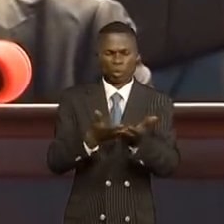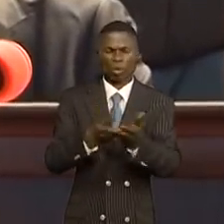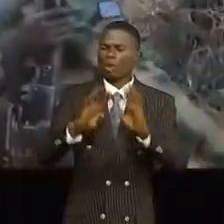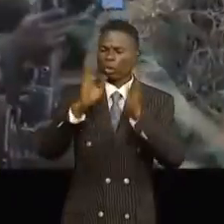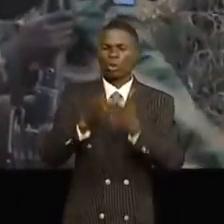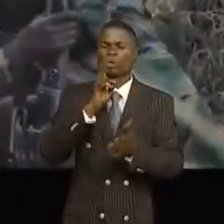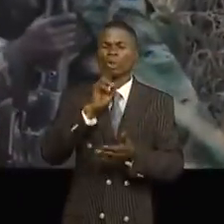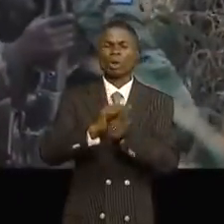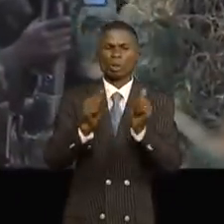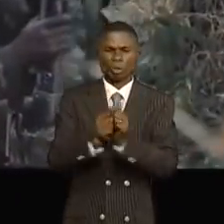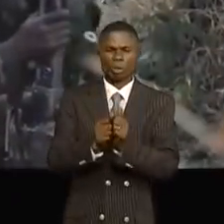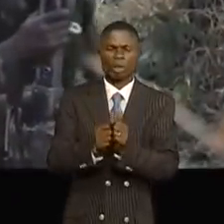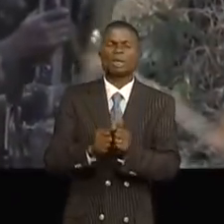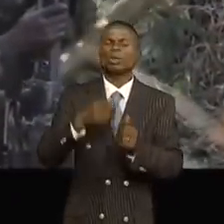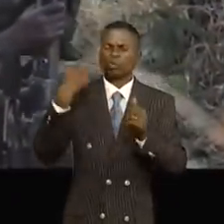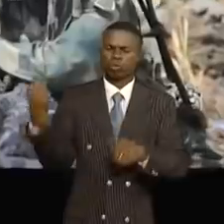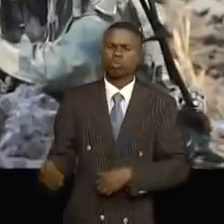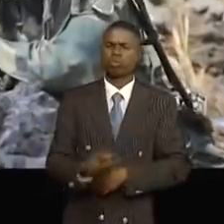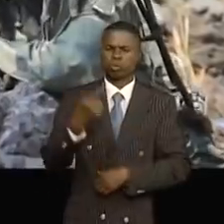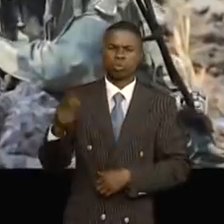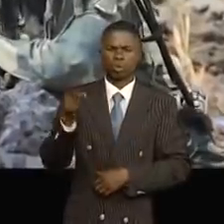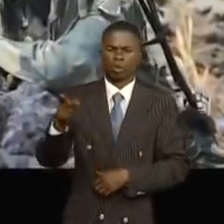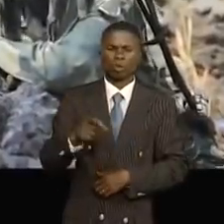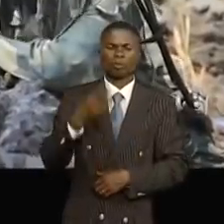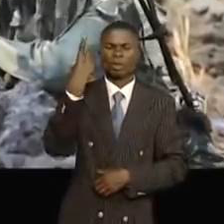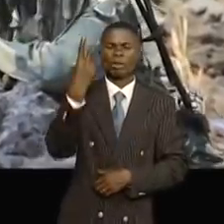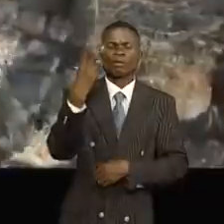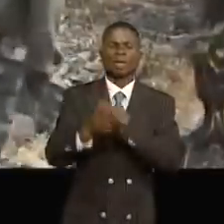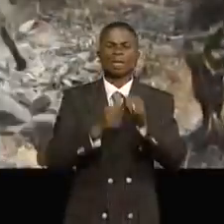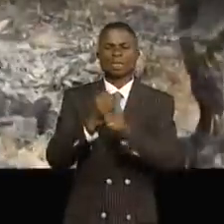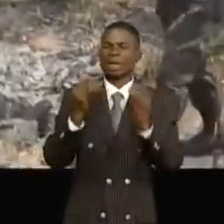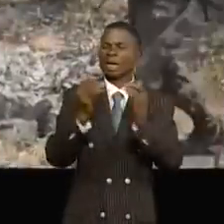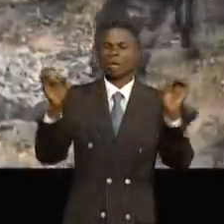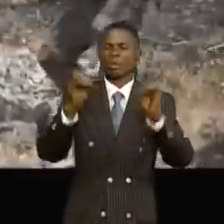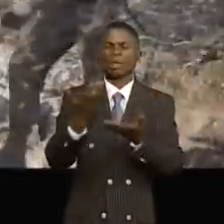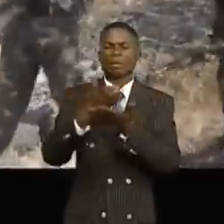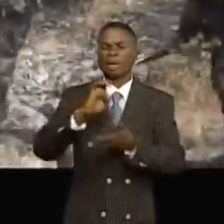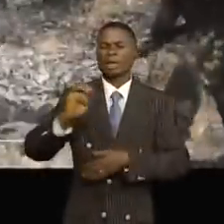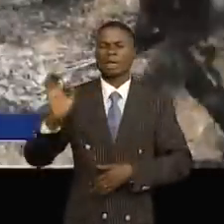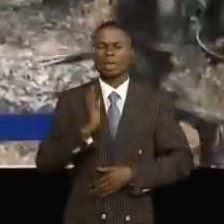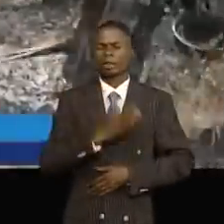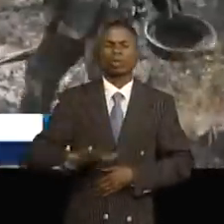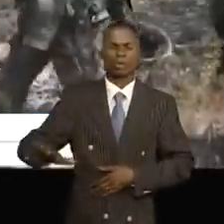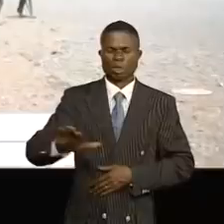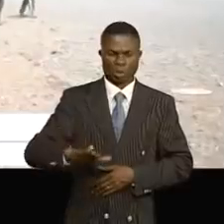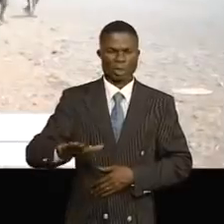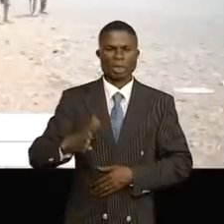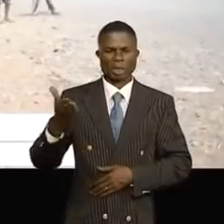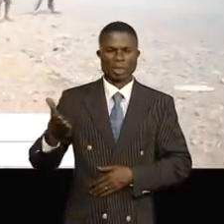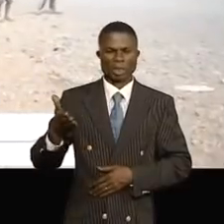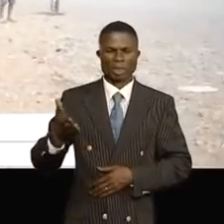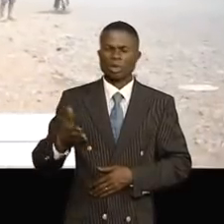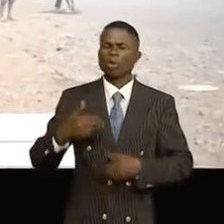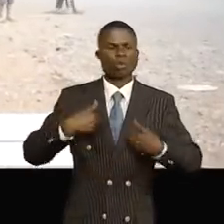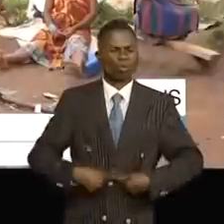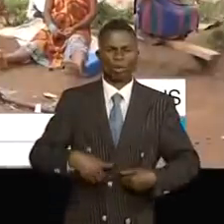sur cette question est devenue une nébuleuse. Plus de 20 ans d'insécurité dans la partie est de la RDC, ça n'est trop.